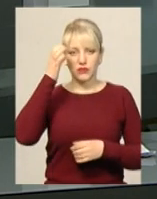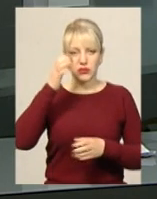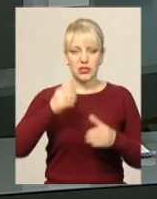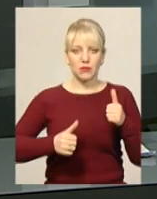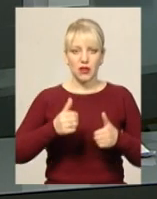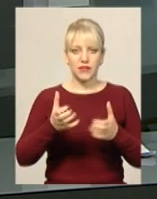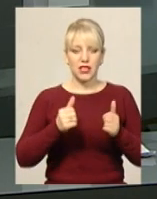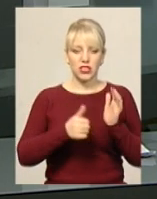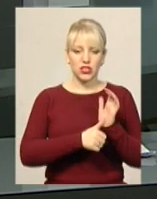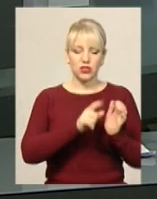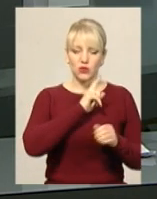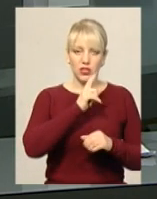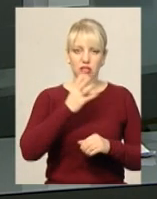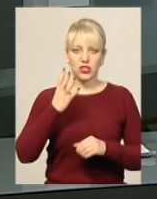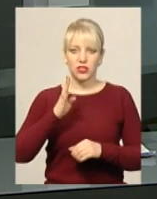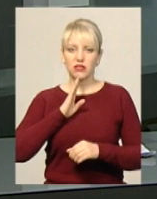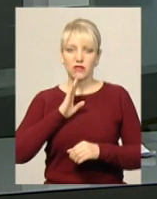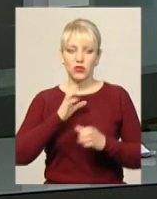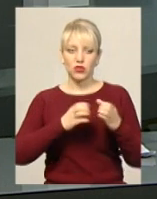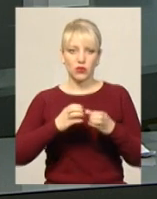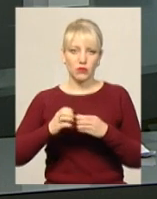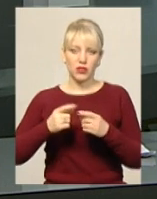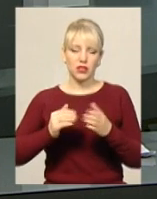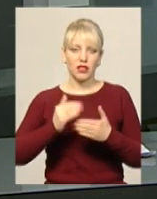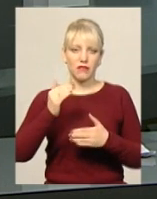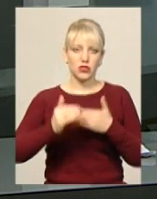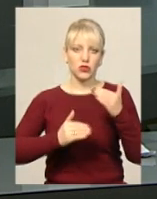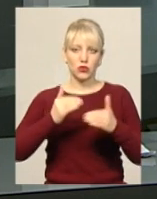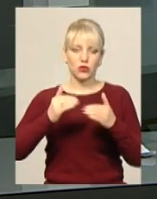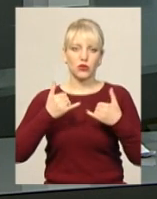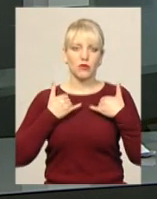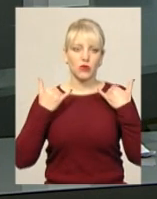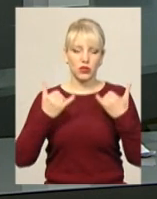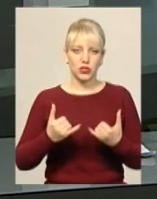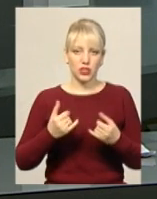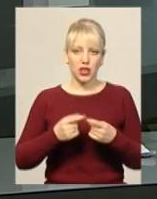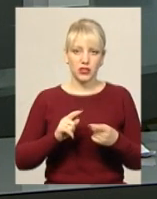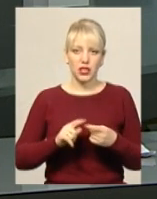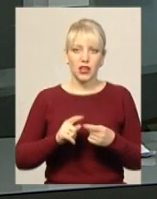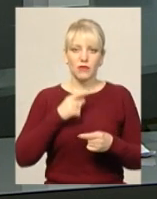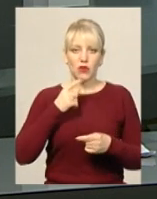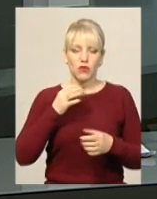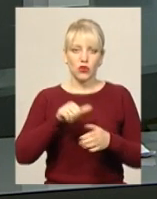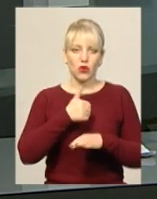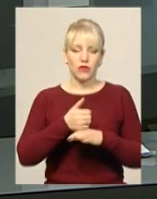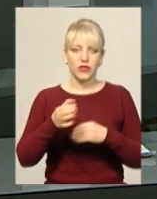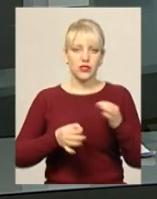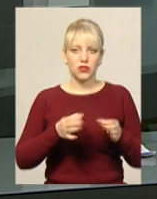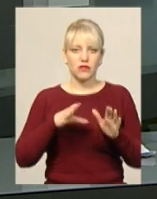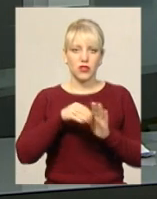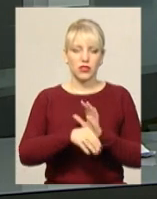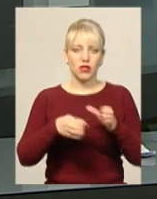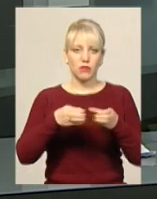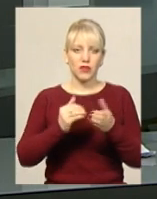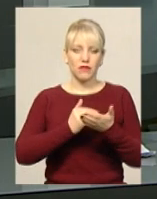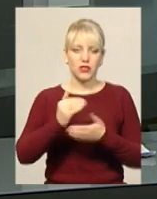участь 6 юнацьких та 4 дівочих команди. На найвищу сходинку п'єдесталу Пошани, каже головний суддя Спартакіади Віктор Окарський, зійшли команди